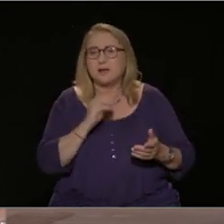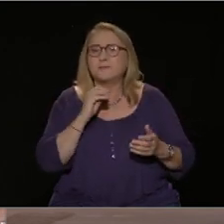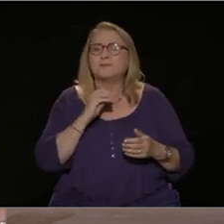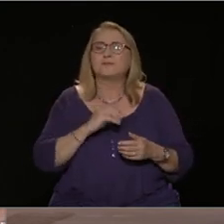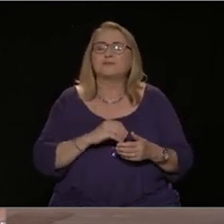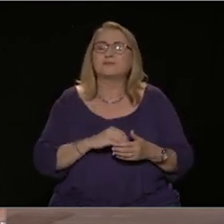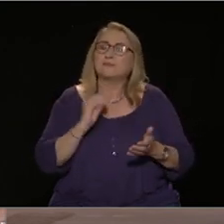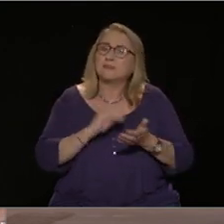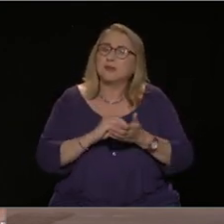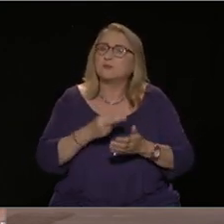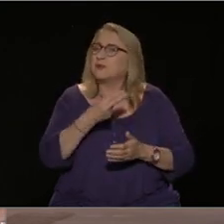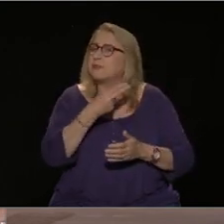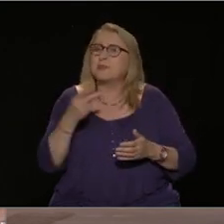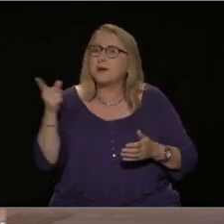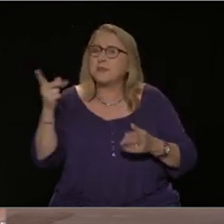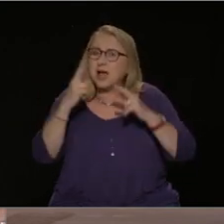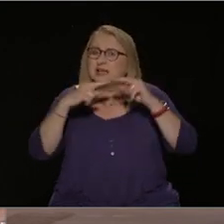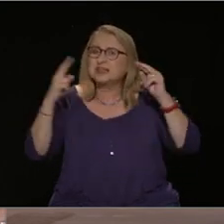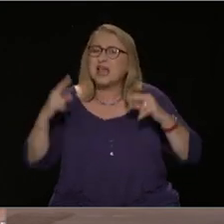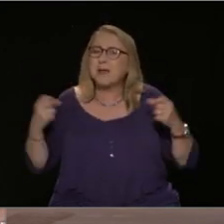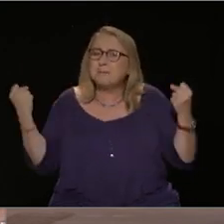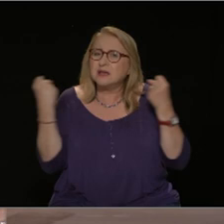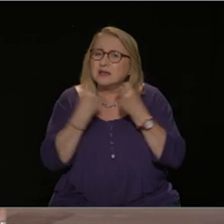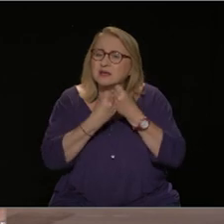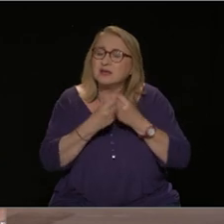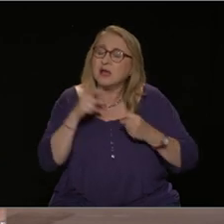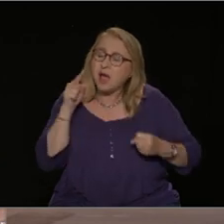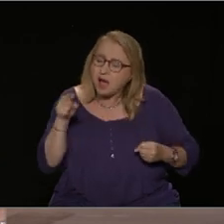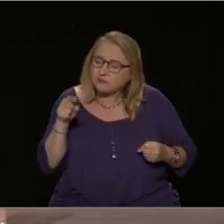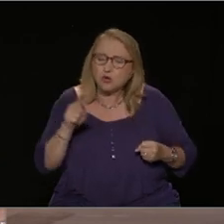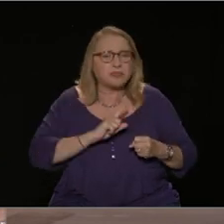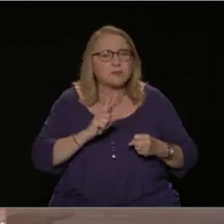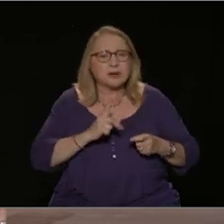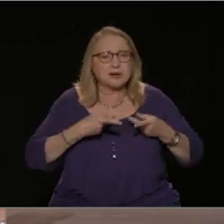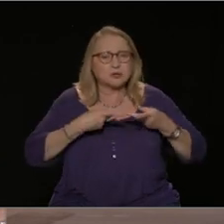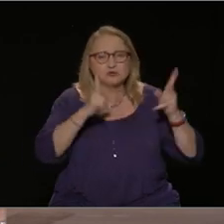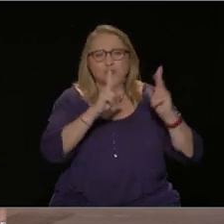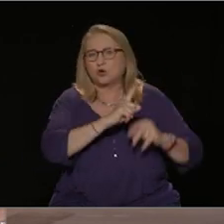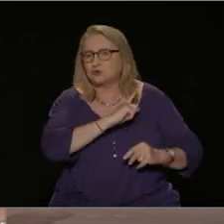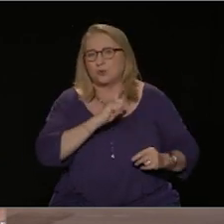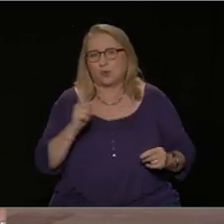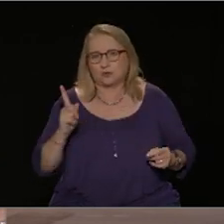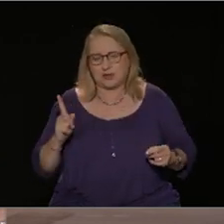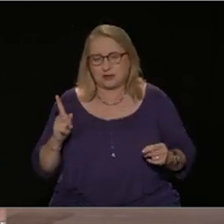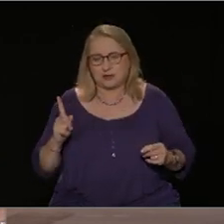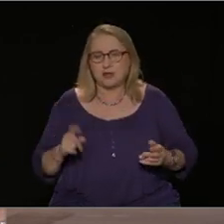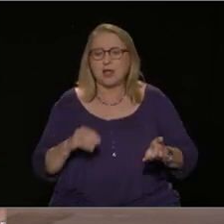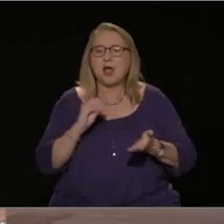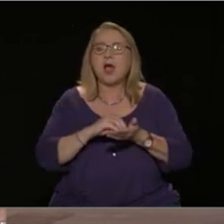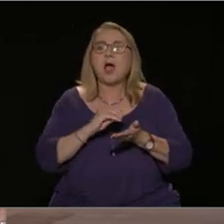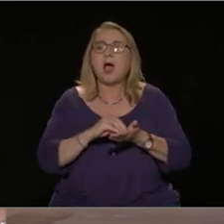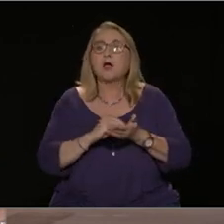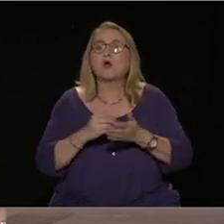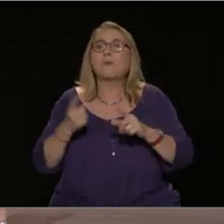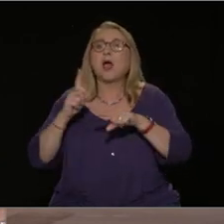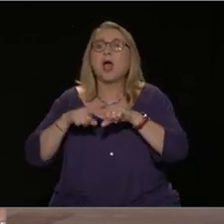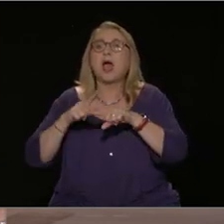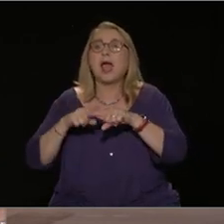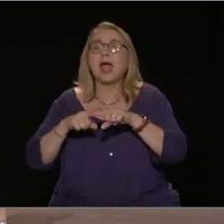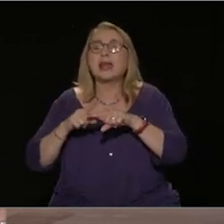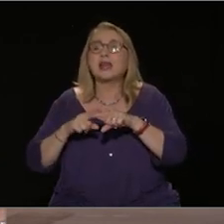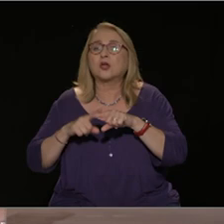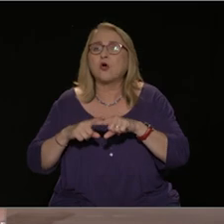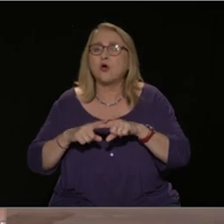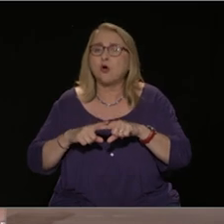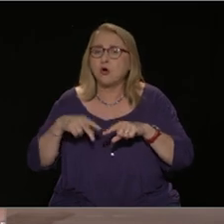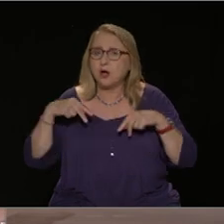Μία άλλη πτυχή που είναι μπροστά μας, είναι αυτή η λεγόμενη βελτίωση του επιτελικού κράτους που ισχυρίζεται η Νέα